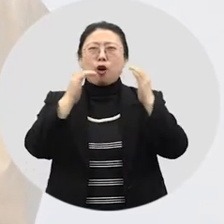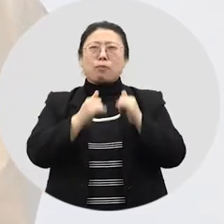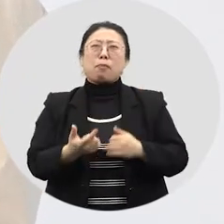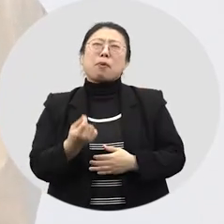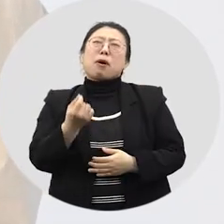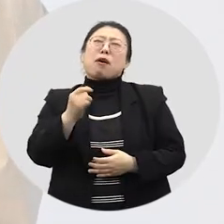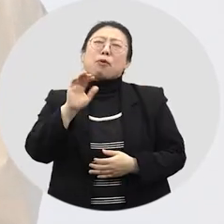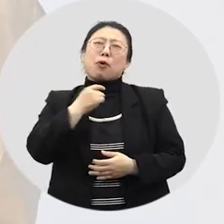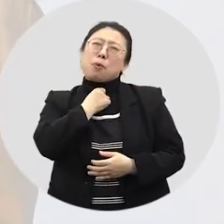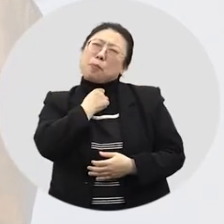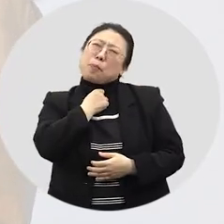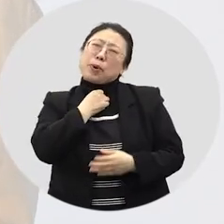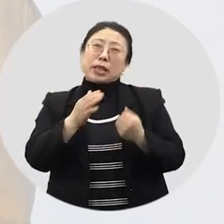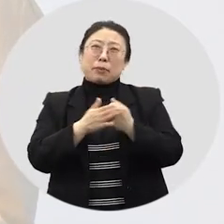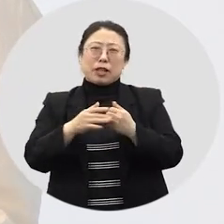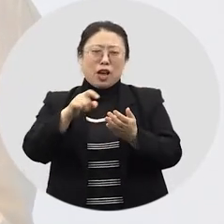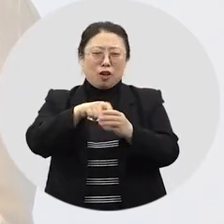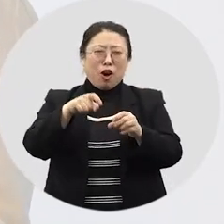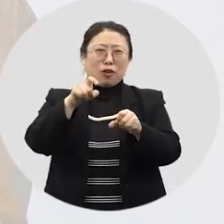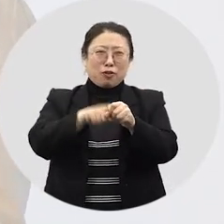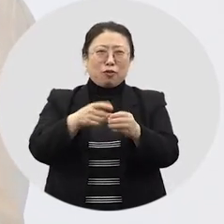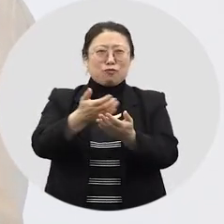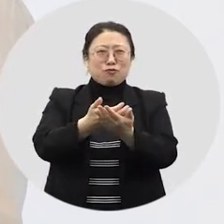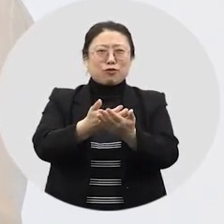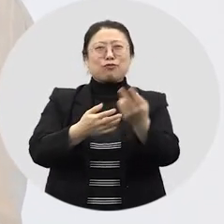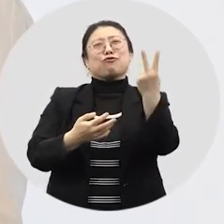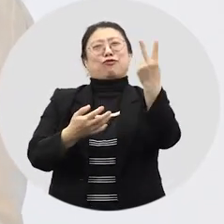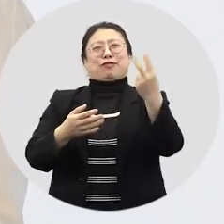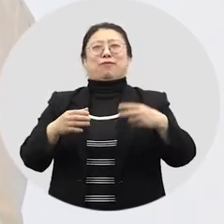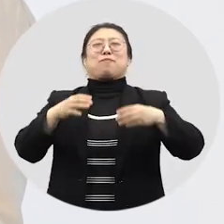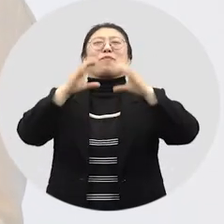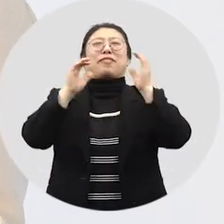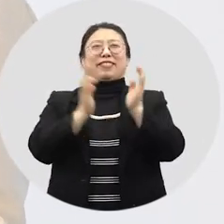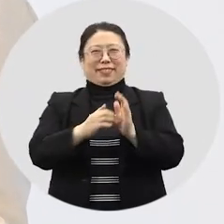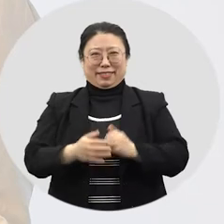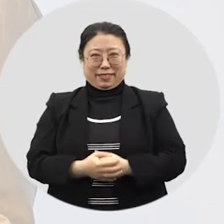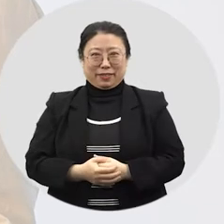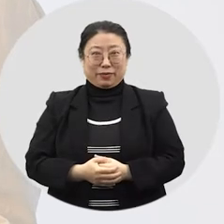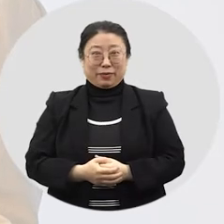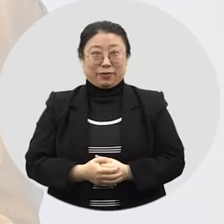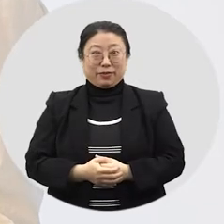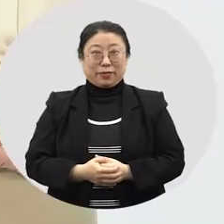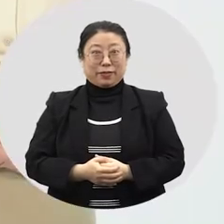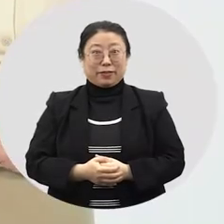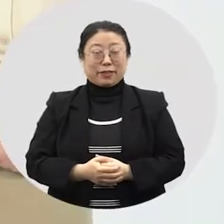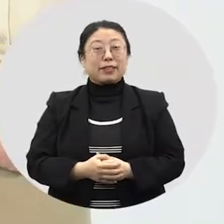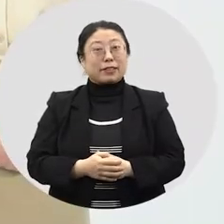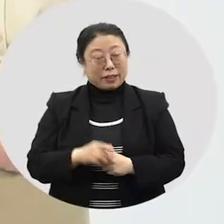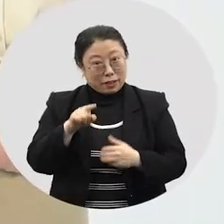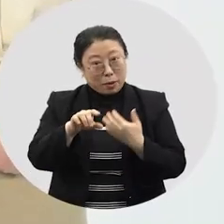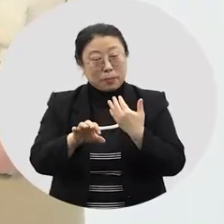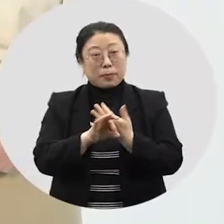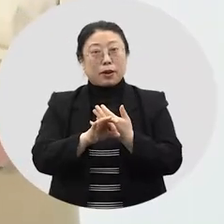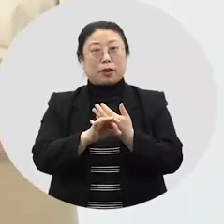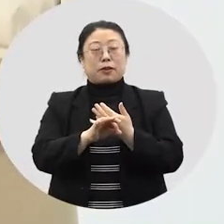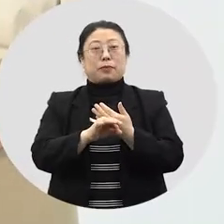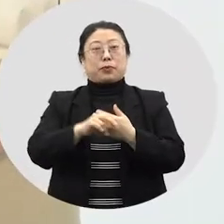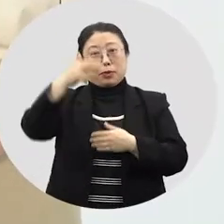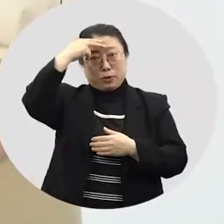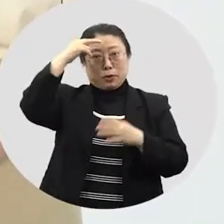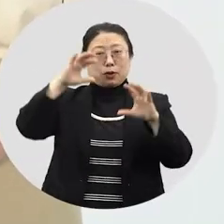선생님은 어렸을 때 빨리 어른이 되고 싶어서 떡국을 두 그릇씩 먹기도 했어요. 그럼